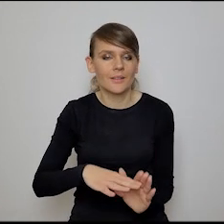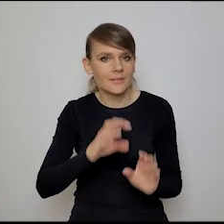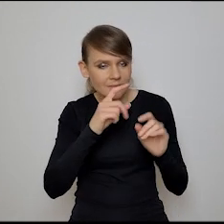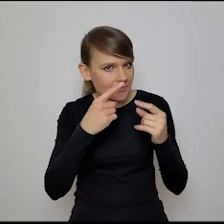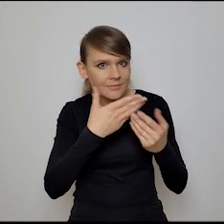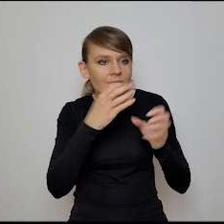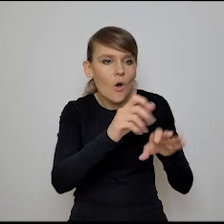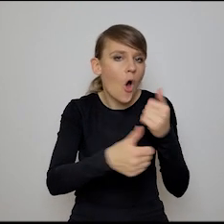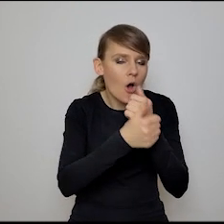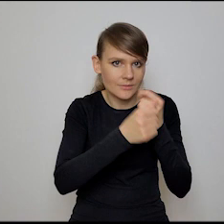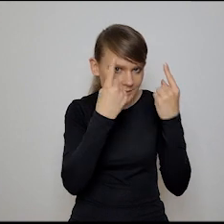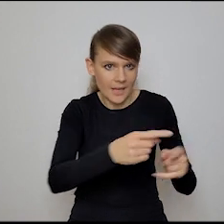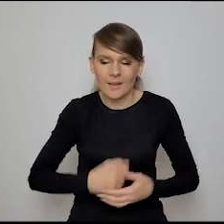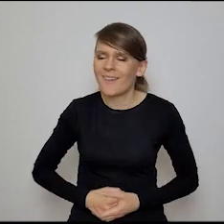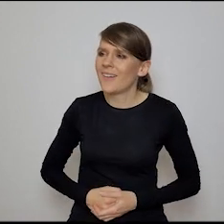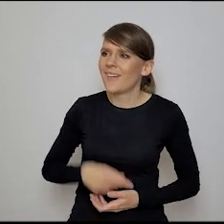robotowi temu.